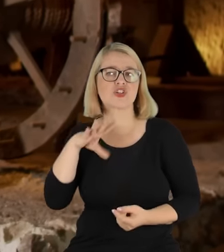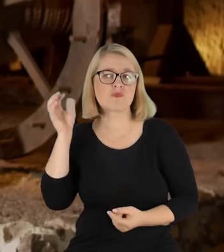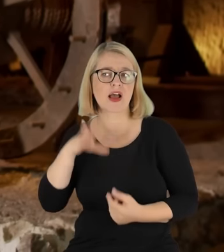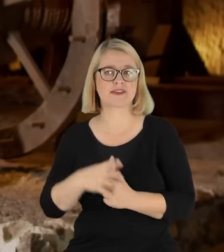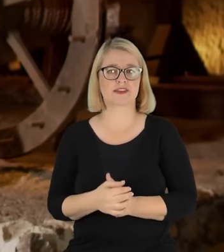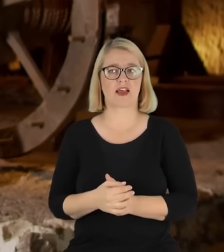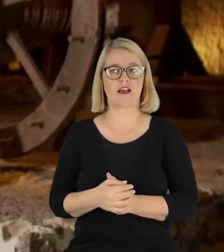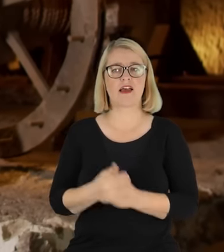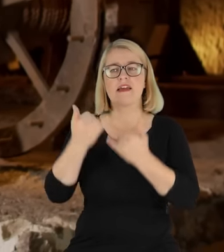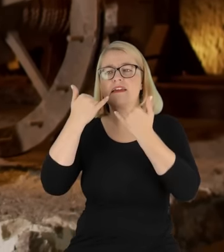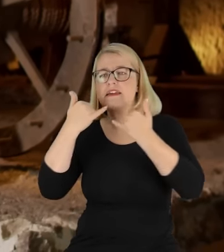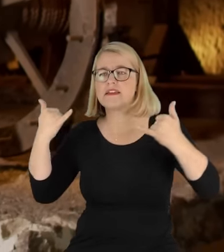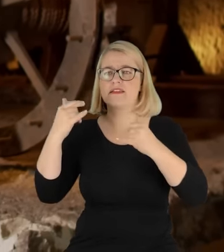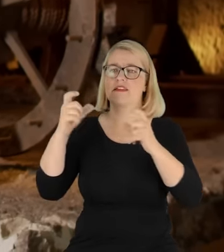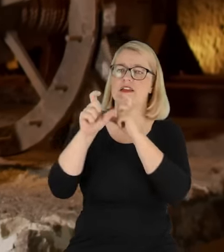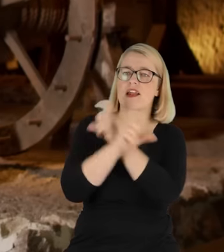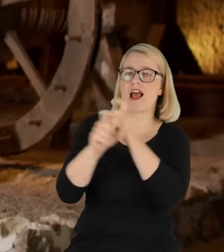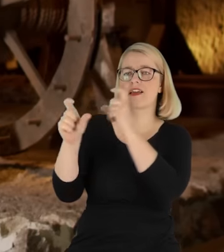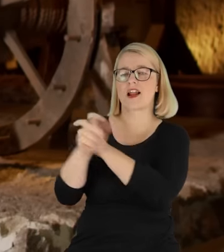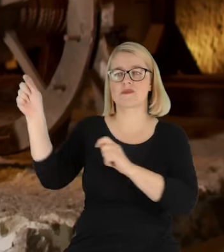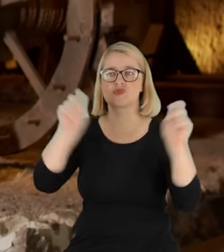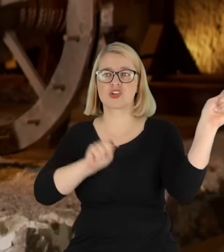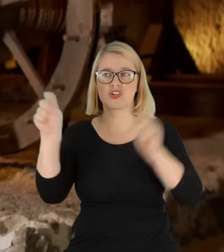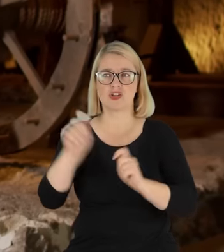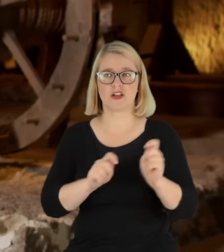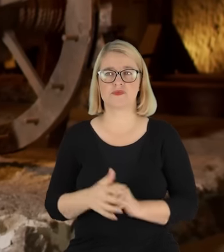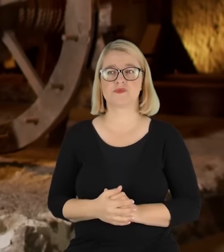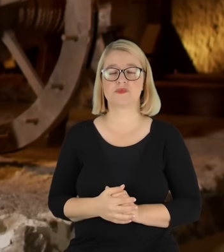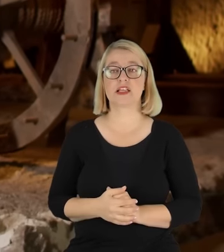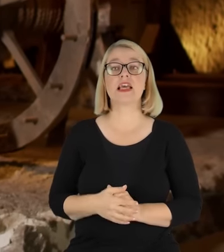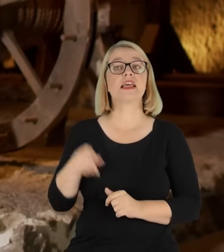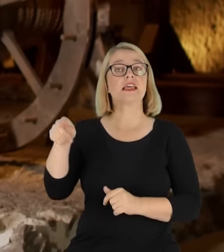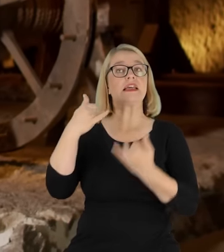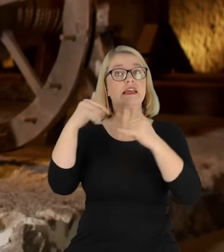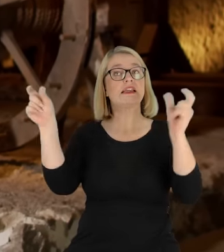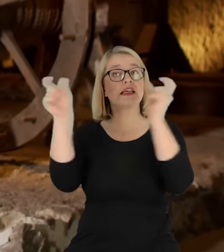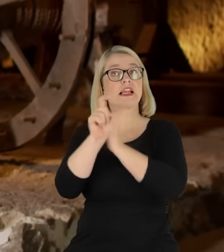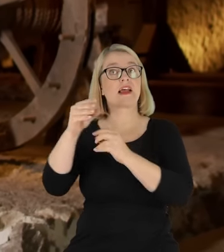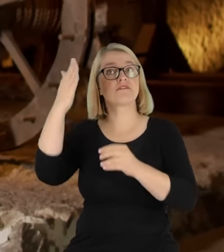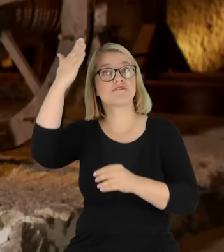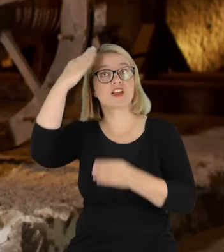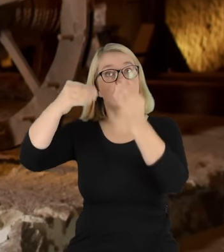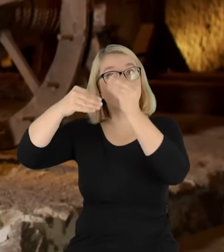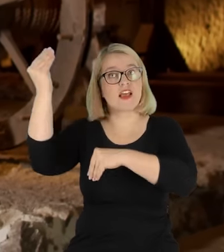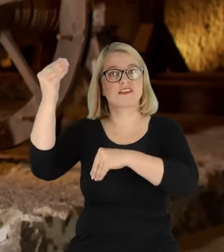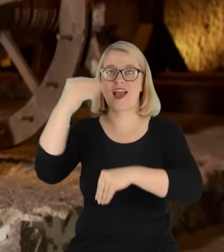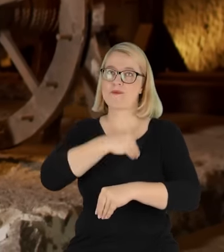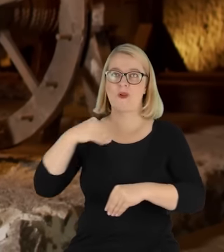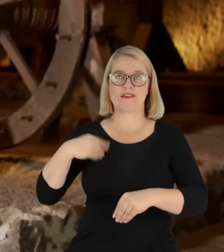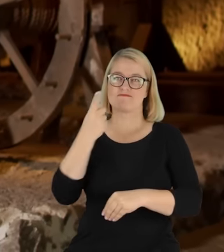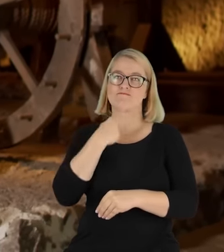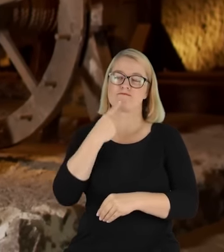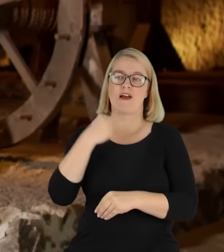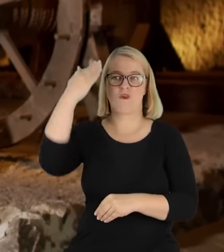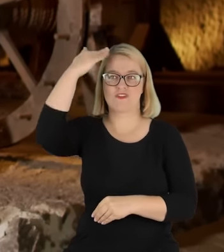telewizja hiszpańska. Po prostu więcej cudzoziemcy widzieli tutaj tego, niż